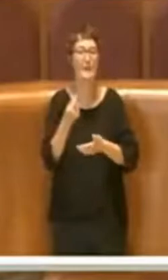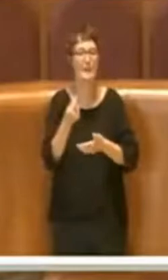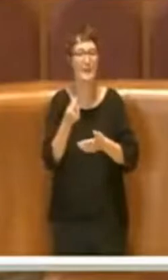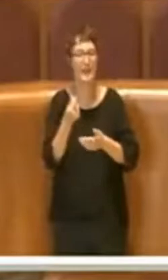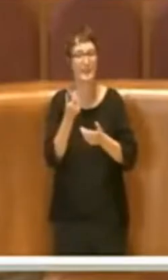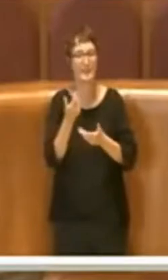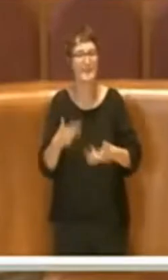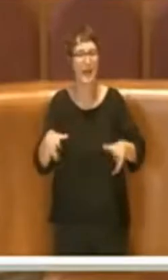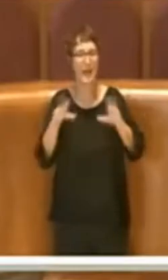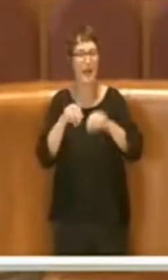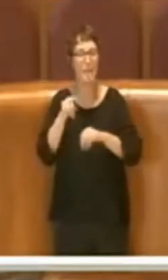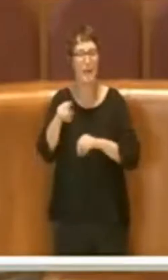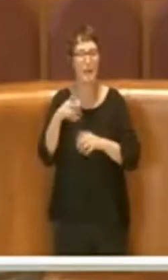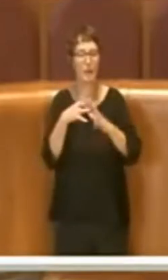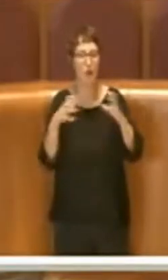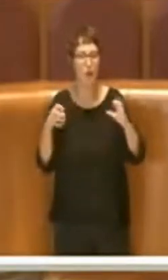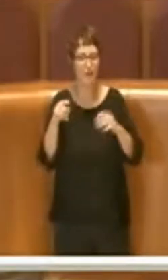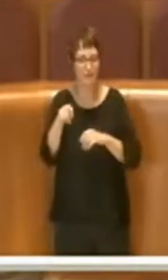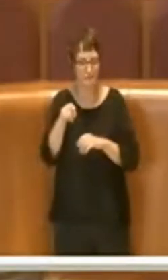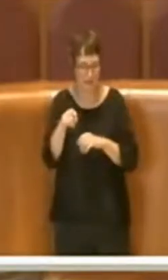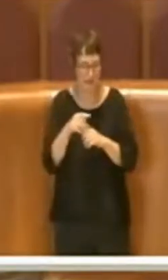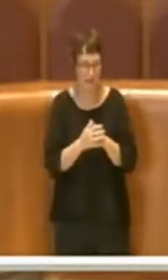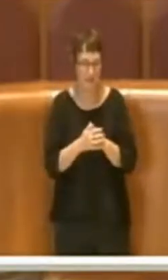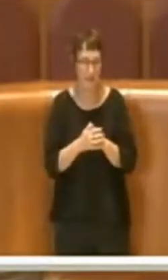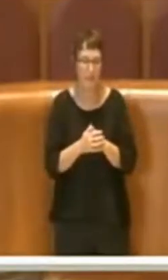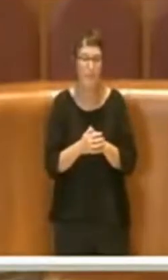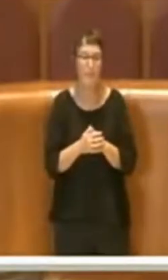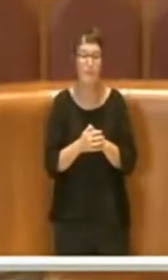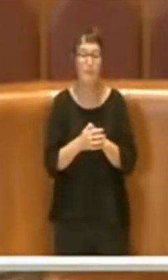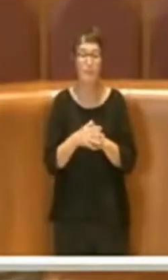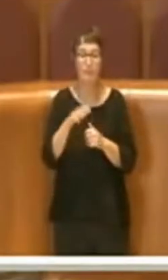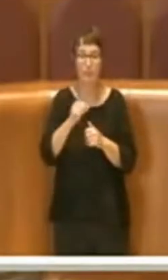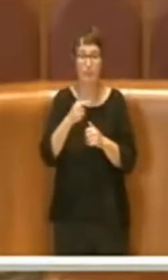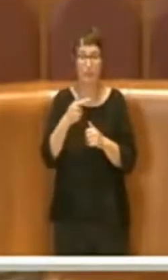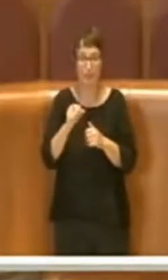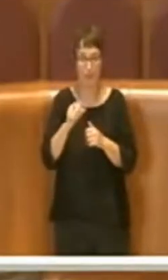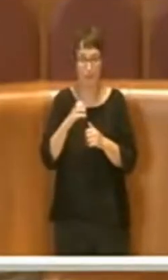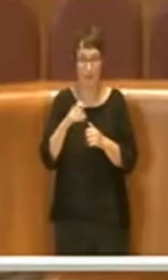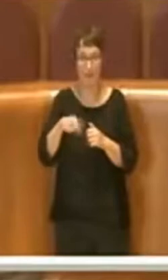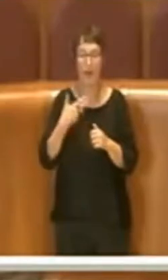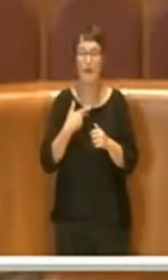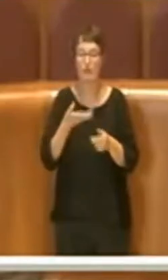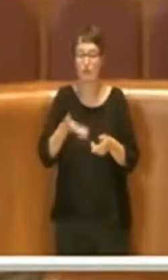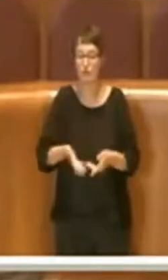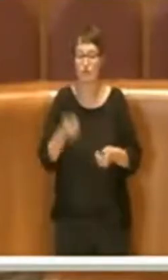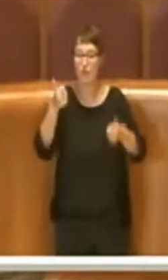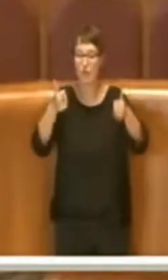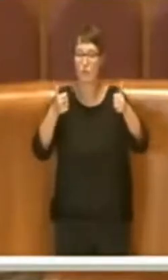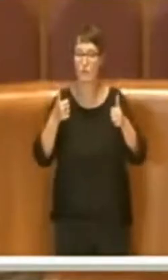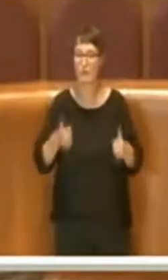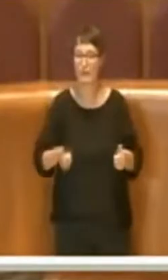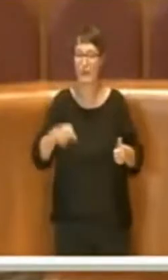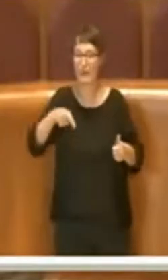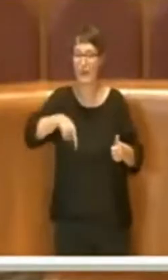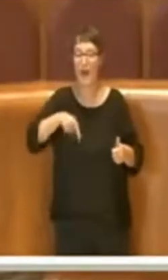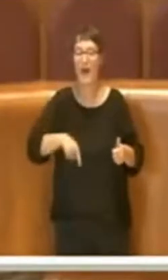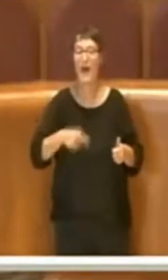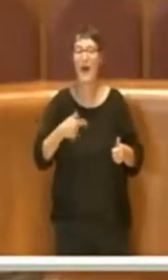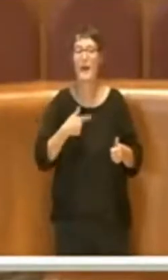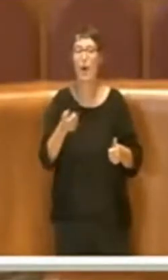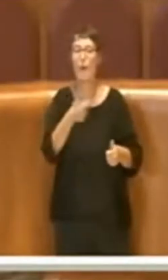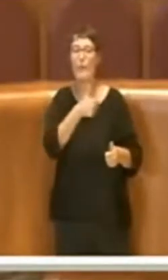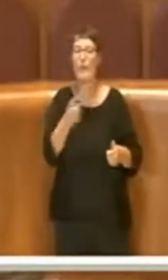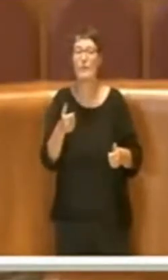su piattaforma Consip, ATAC ha in corso una gara per 100 bus ibridi, nell'ultima variazione di bilancio abbiamo